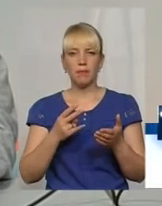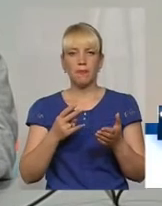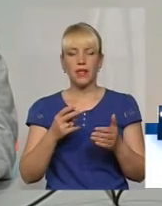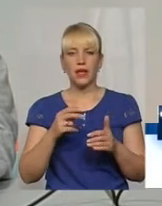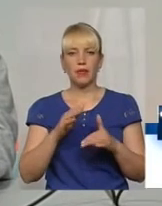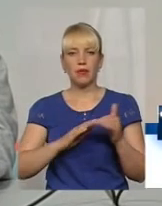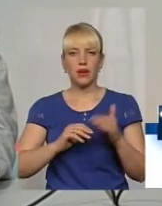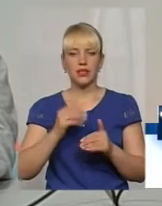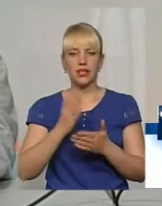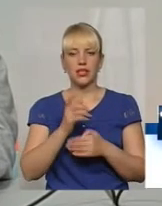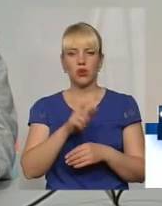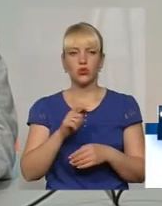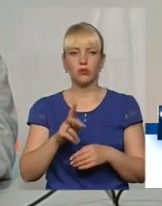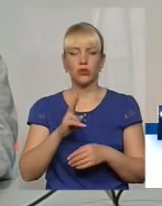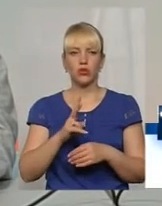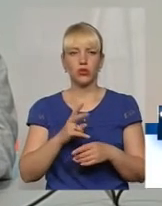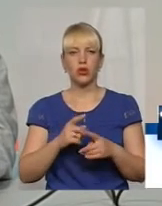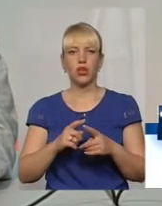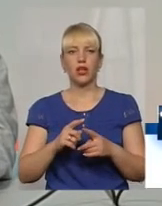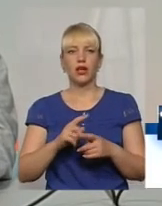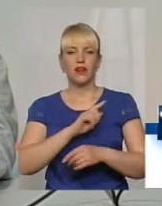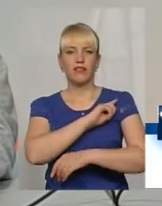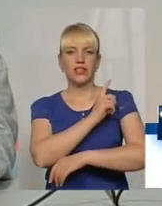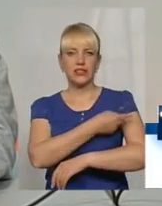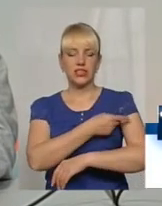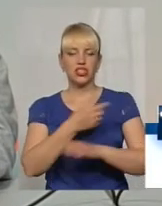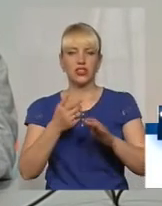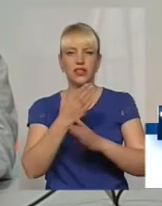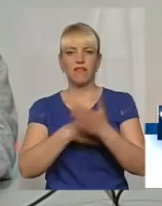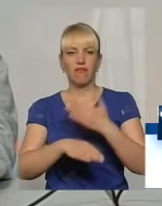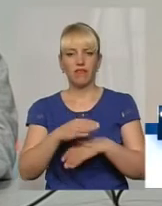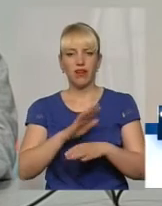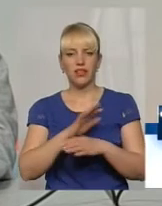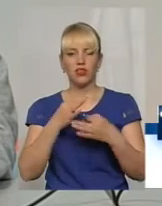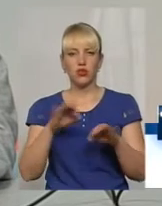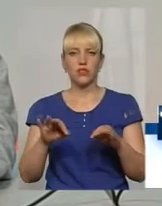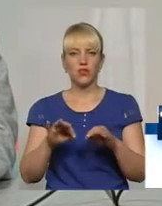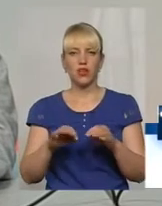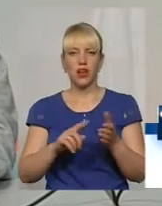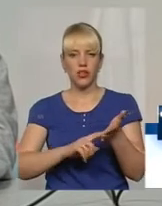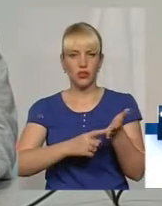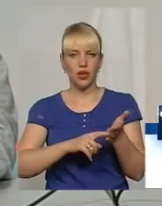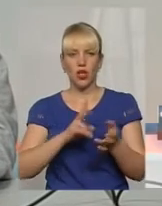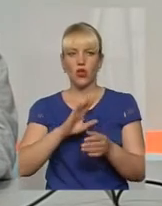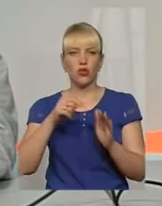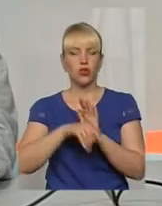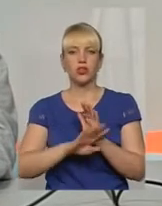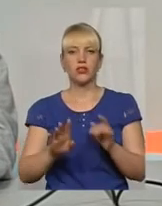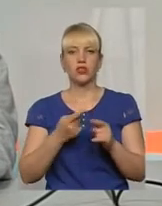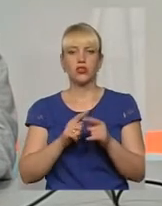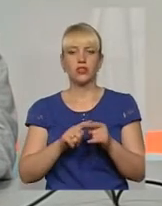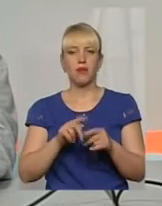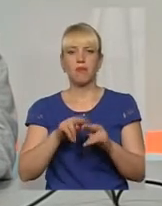особи, на жаль, які фізичні вади не дозволяють зняти відбитки пальців в рук, але це не означає, що такий паспорт не буде